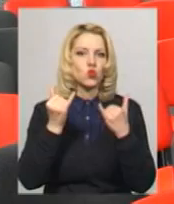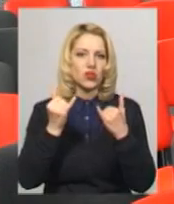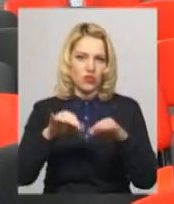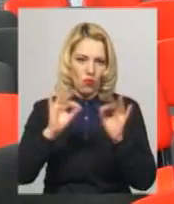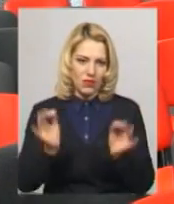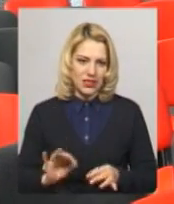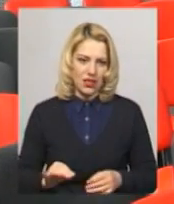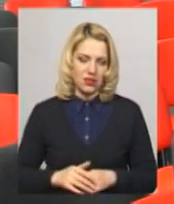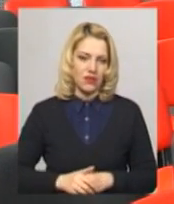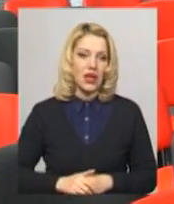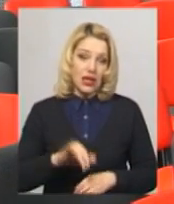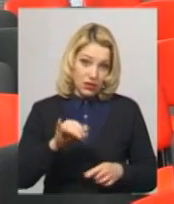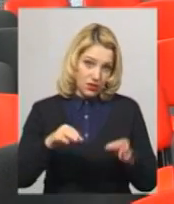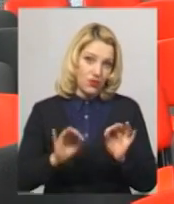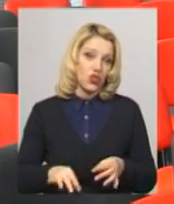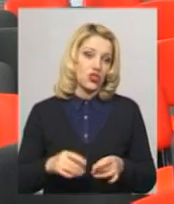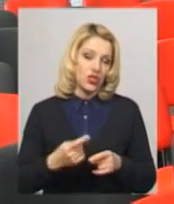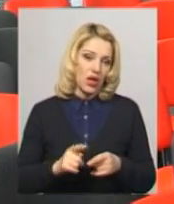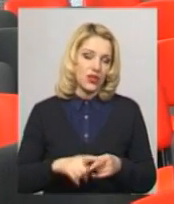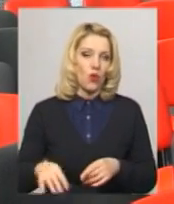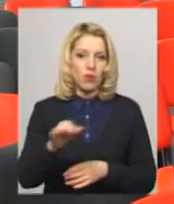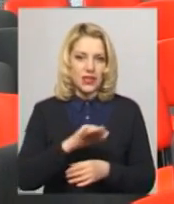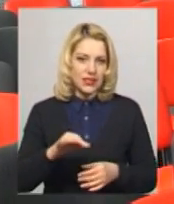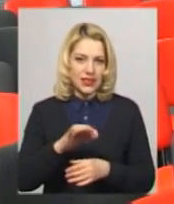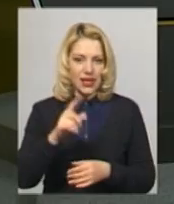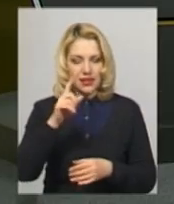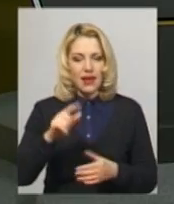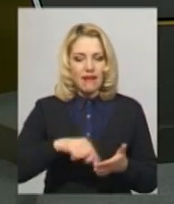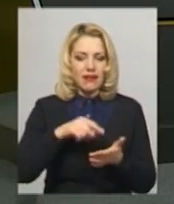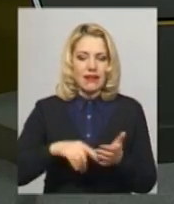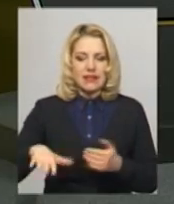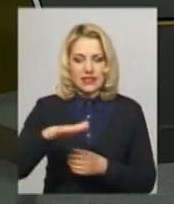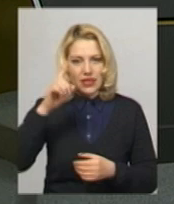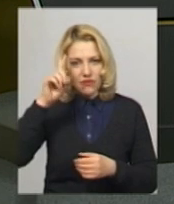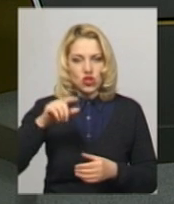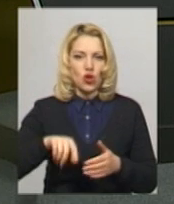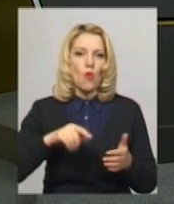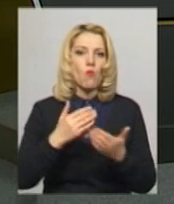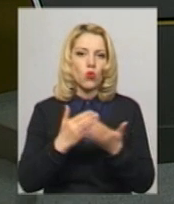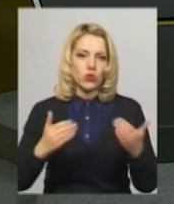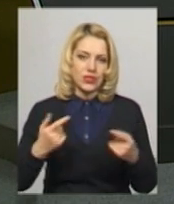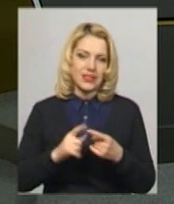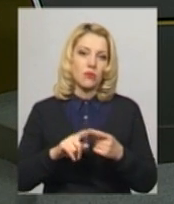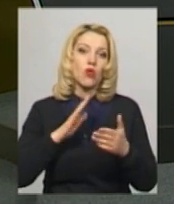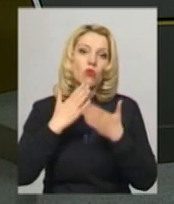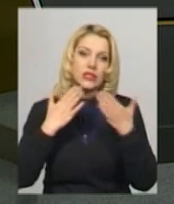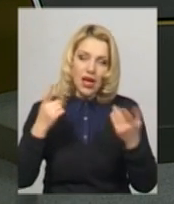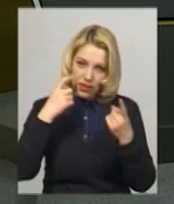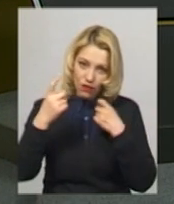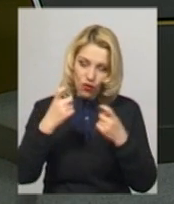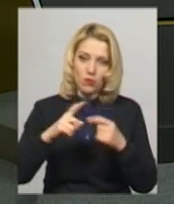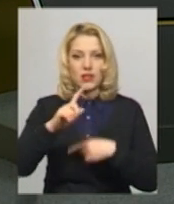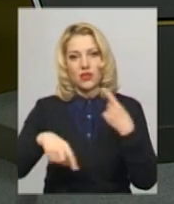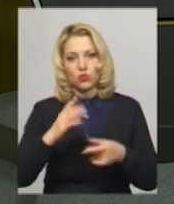мистецтва і, звичайно, обласний краєзнавчий музей. Це була остання інформація цього випуску. Наступний